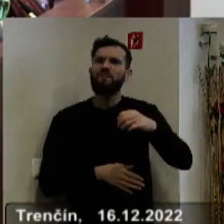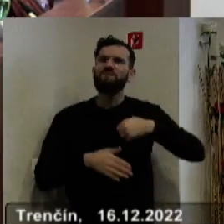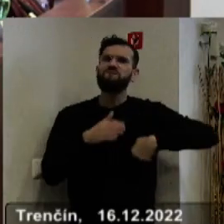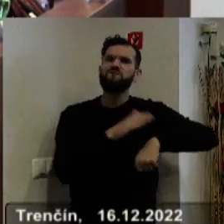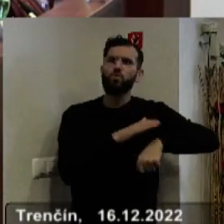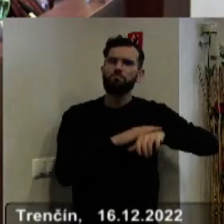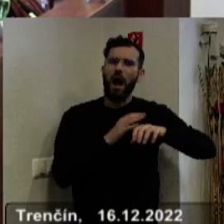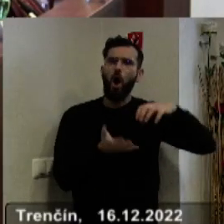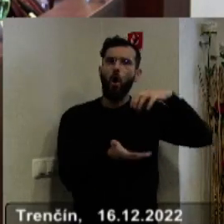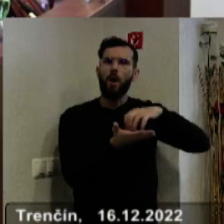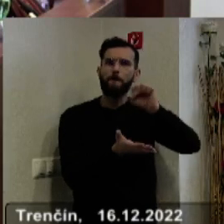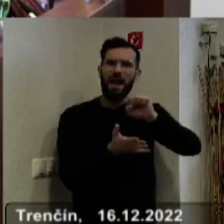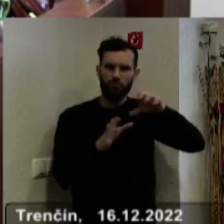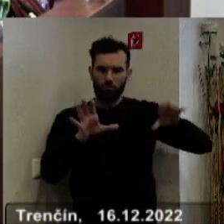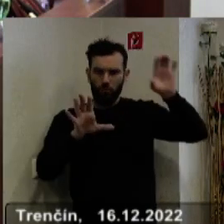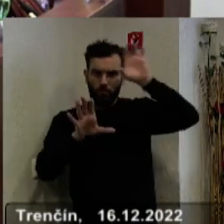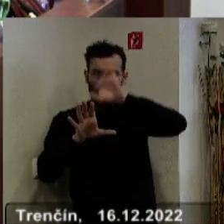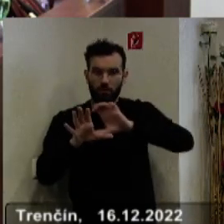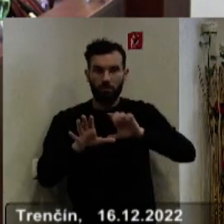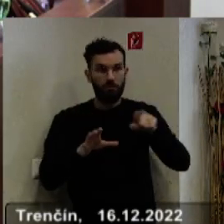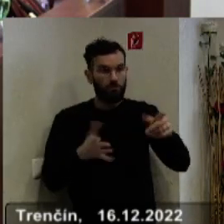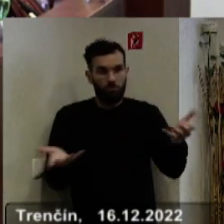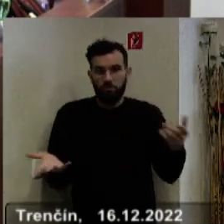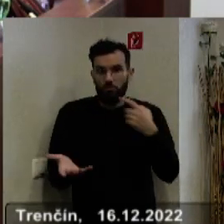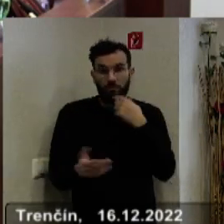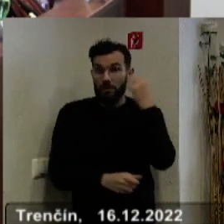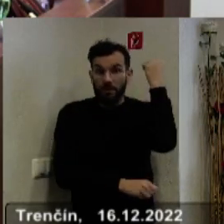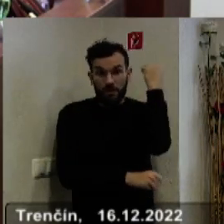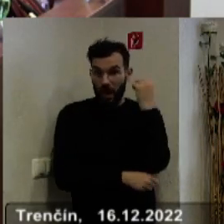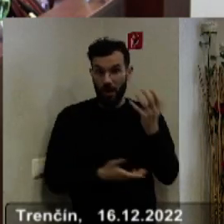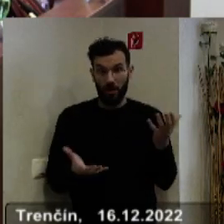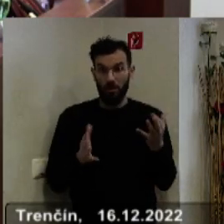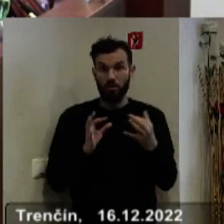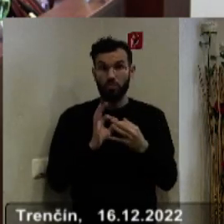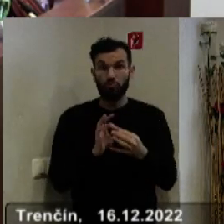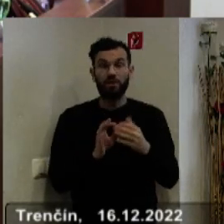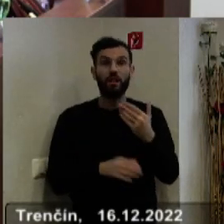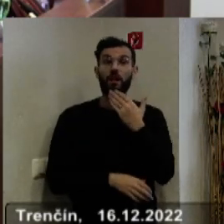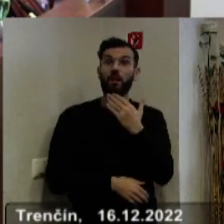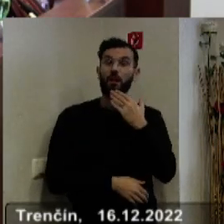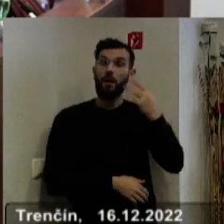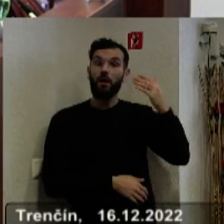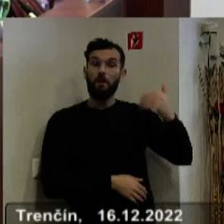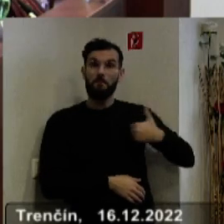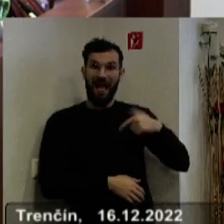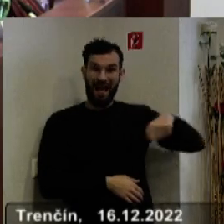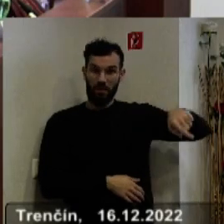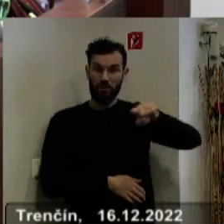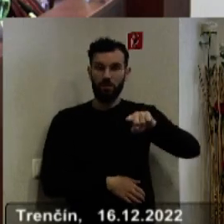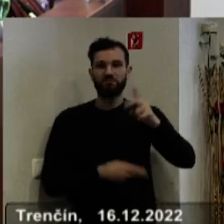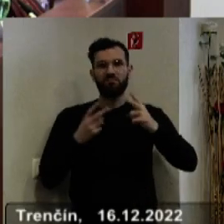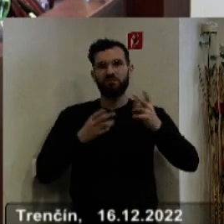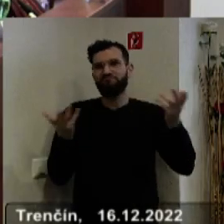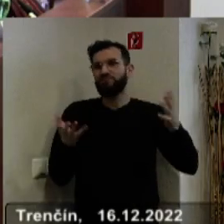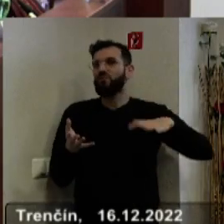v okresných mestách práve preto, lebo tvoria základnú bázu pre útvary talentovaných mládej, že aj keď nie všetky sú takto